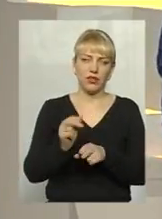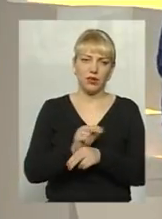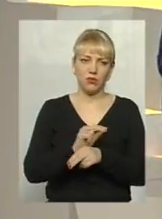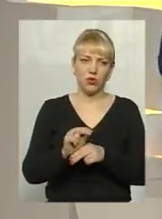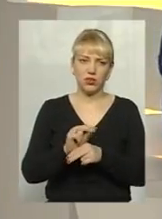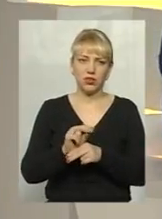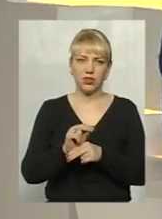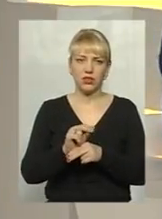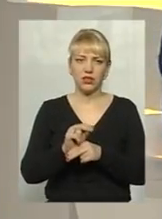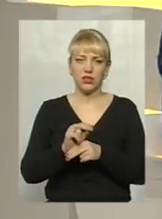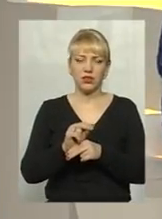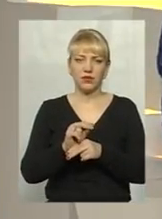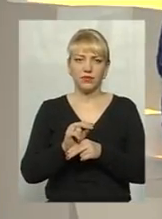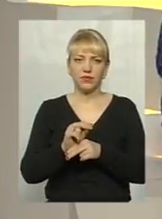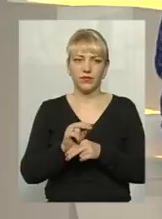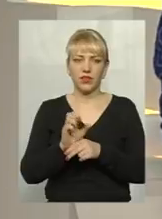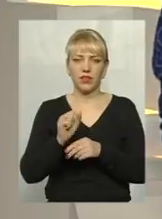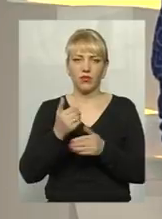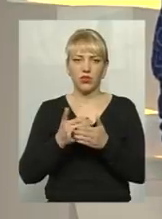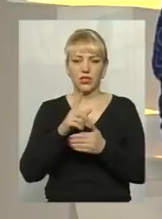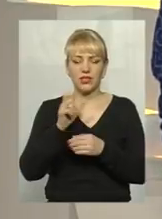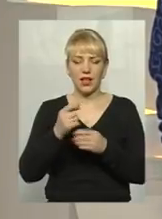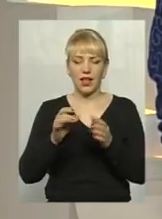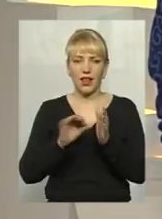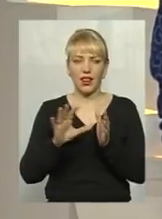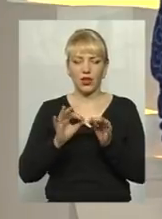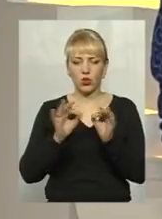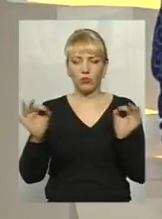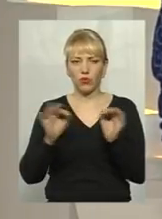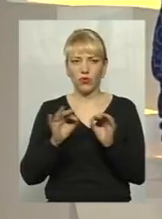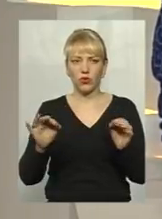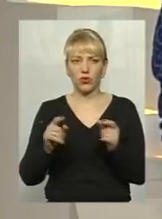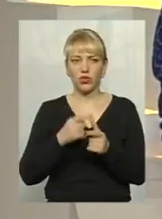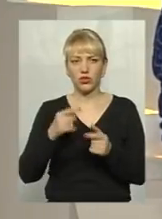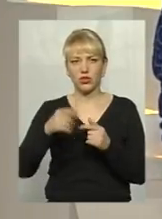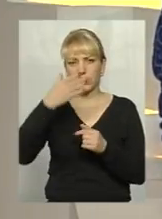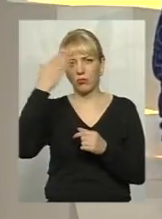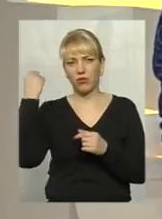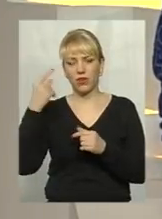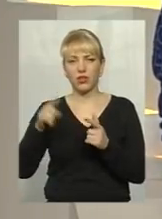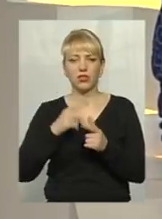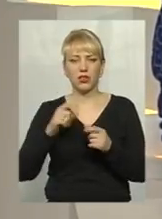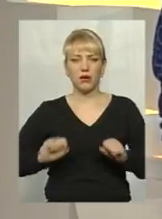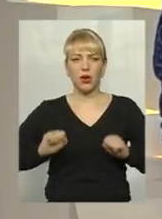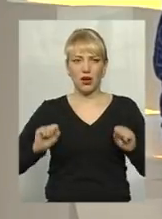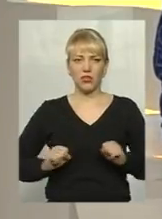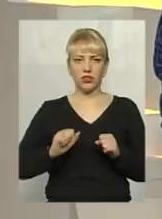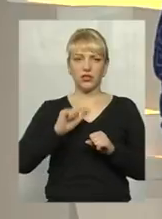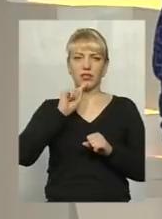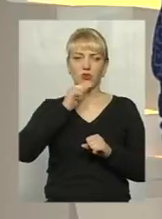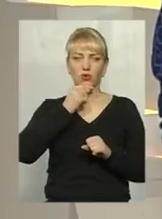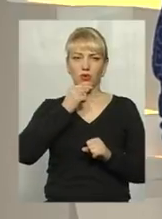а за ту саму електропроводку, чи то забувають, чи то намагаючись зекономити,